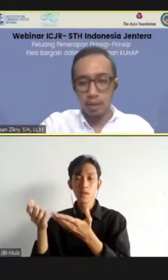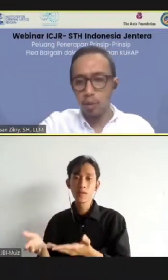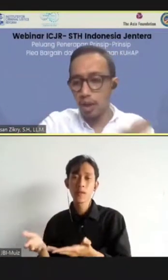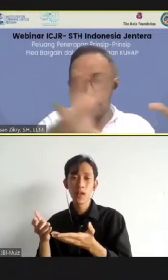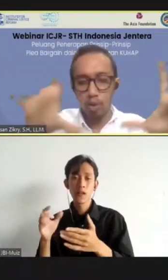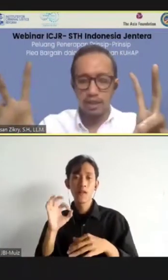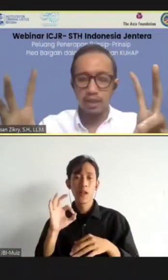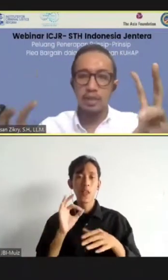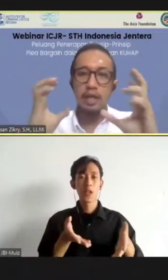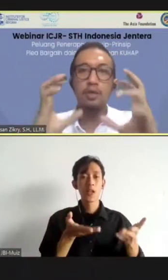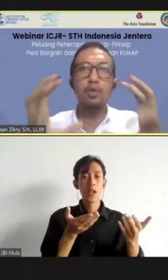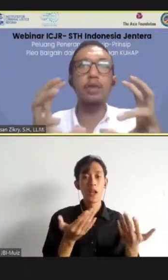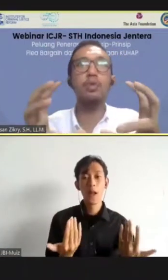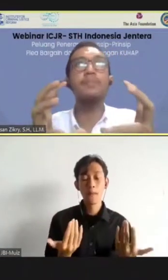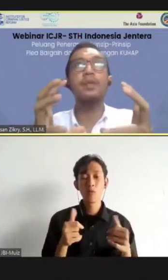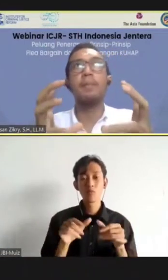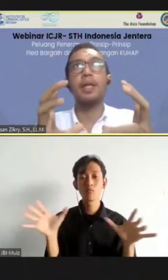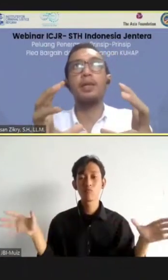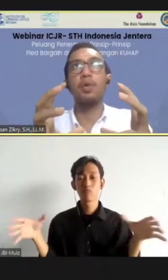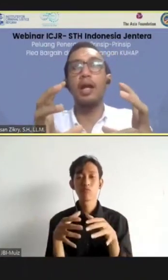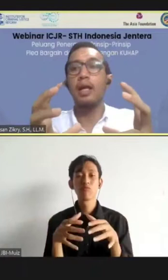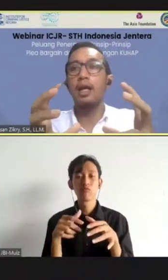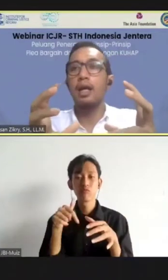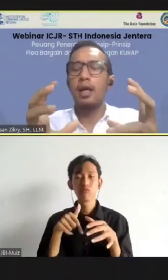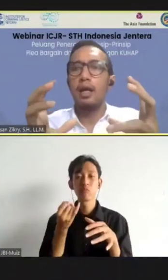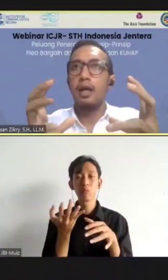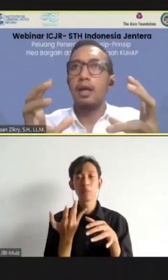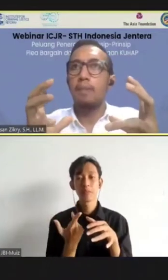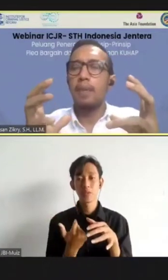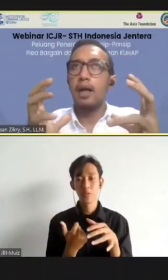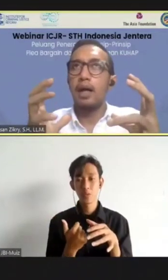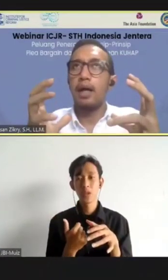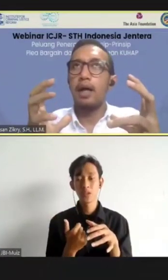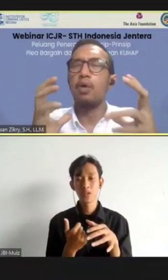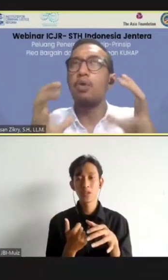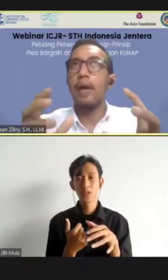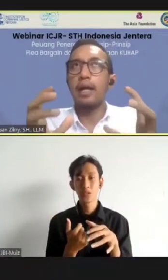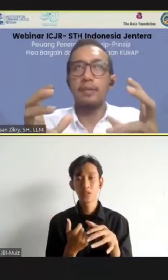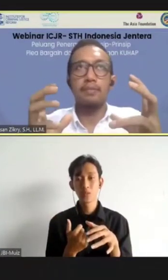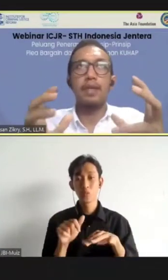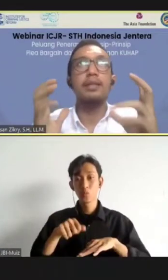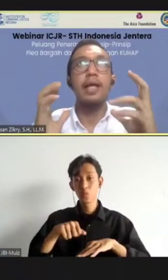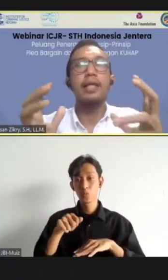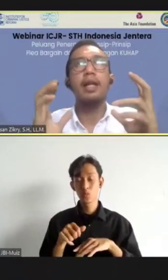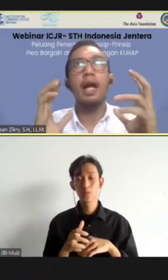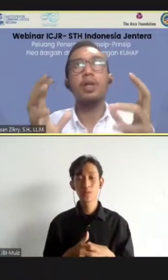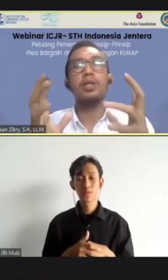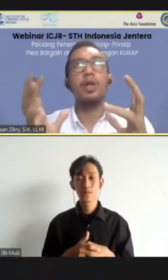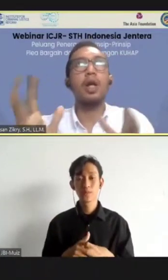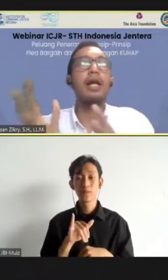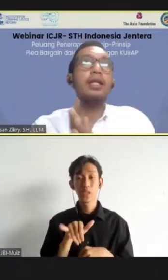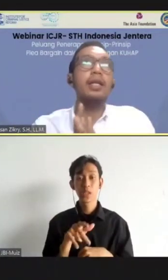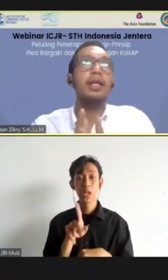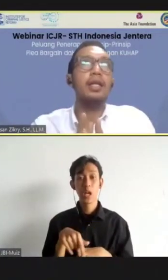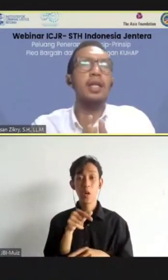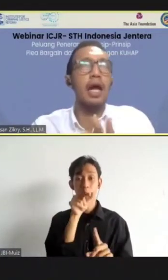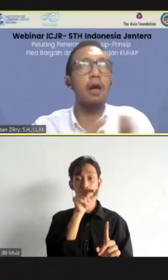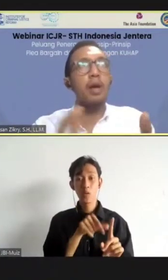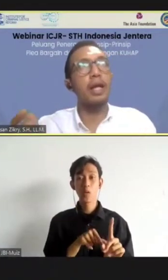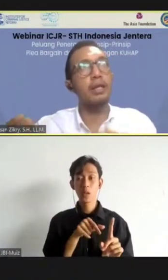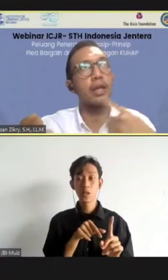segala macam, yang itu ditabulasi menjadi suatu perhitungan hukuman. Jadi, kalau seseorang